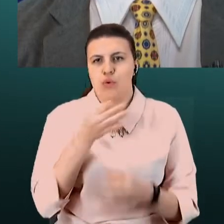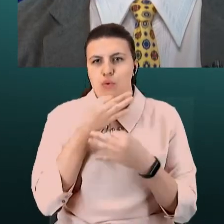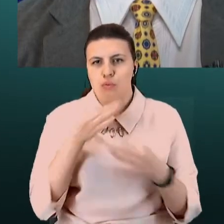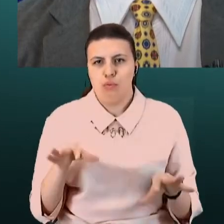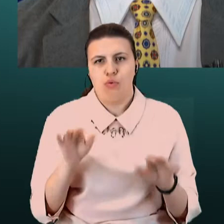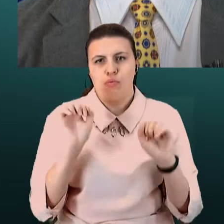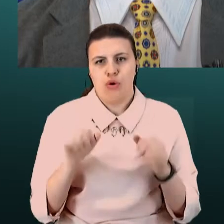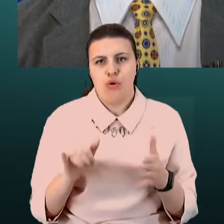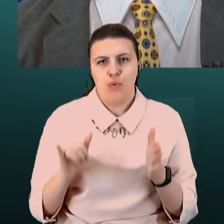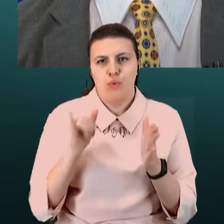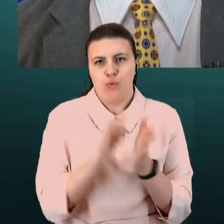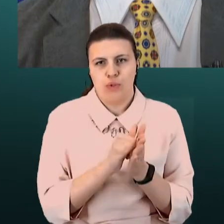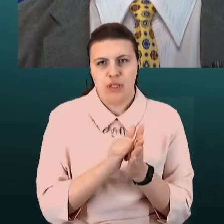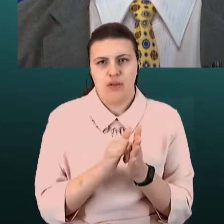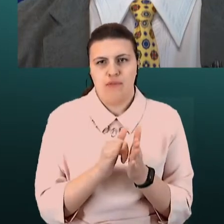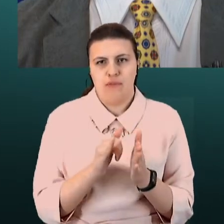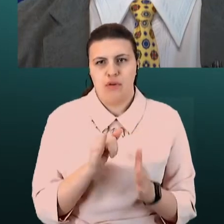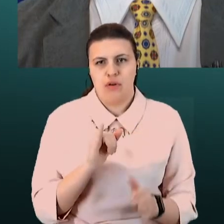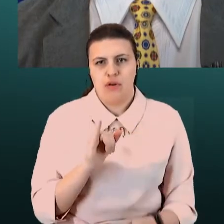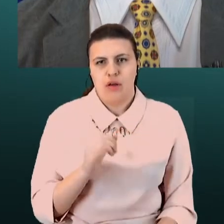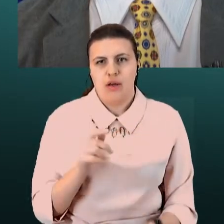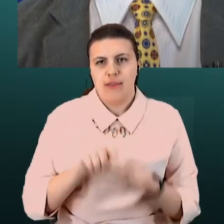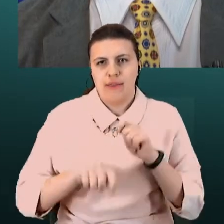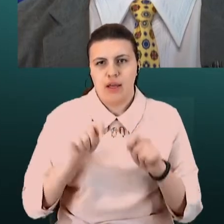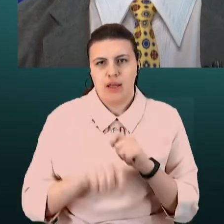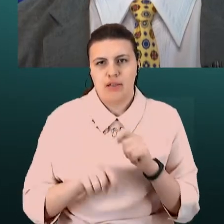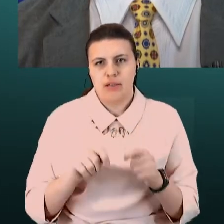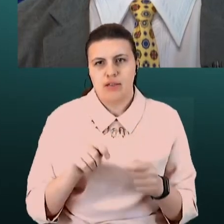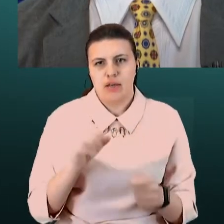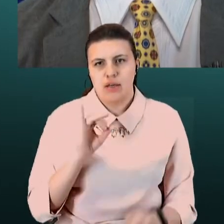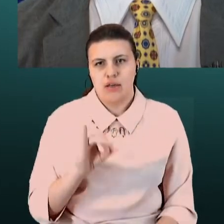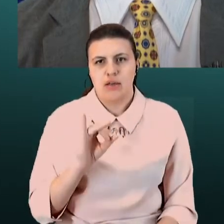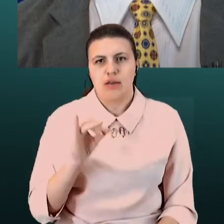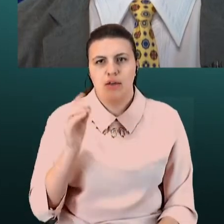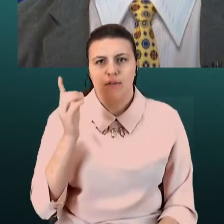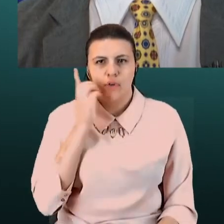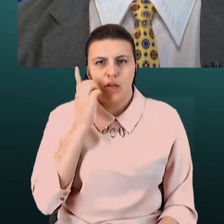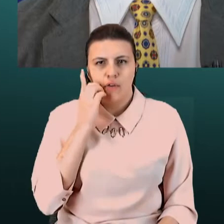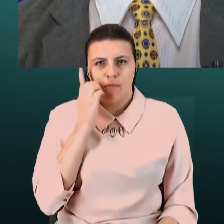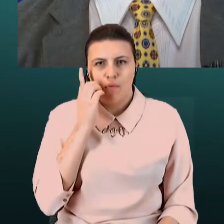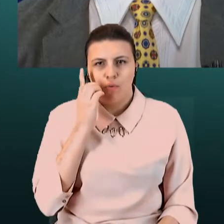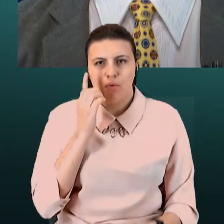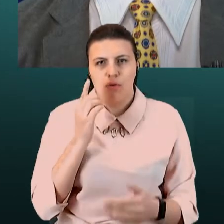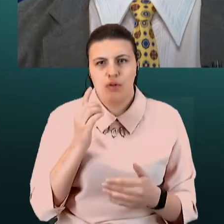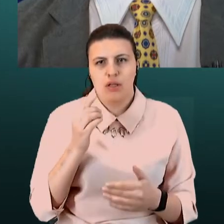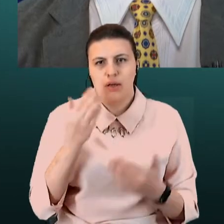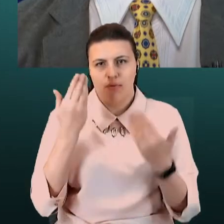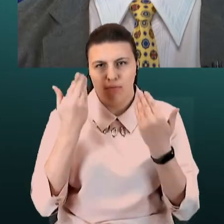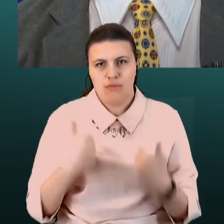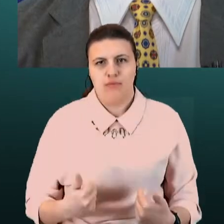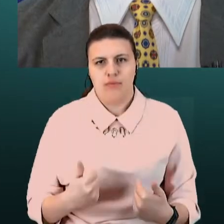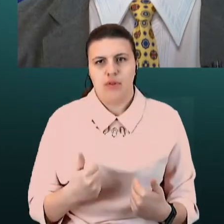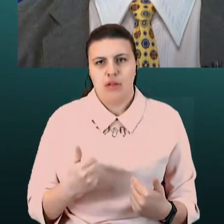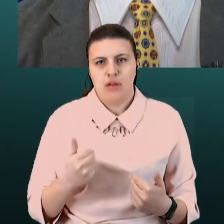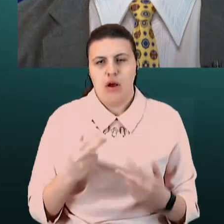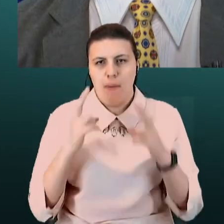скачати українське приложення «HIV-тест» і прямо в телефоне пройти скринингове обслідовання себя, і